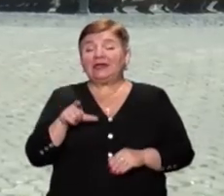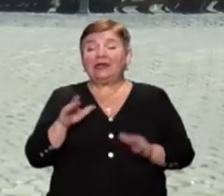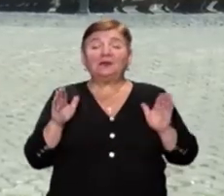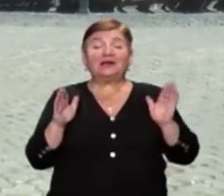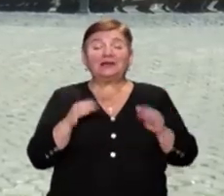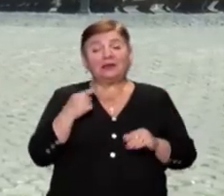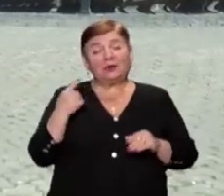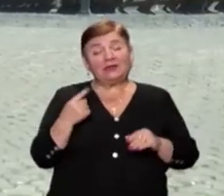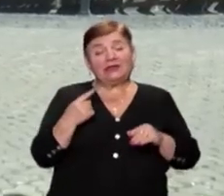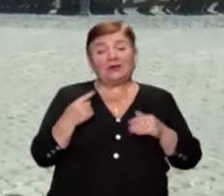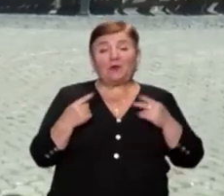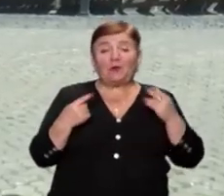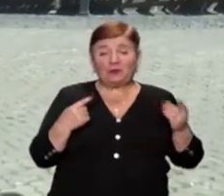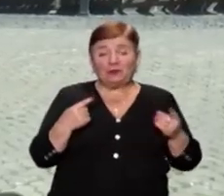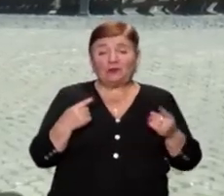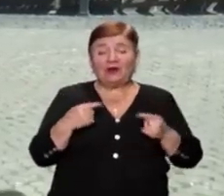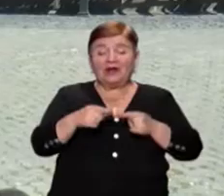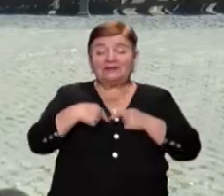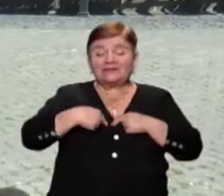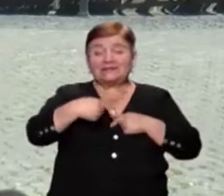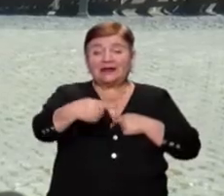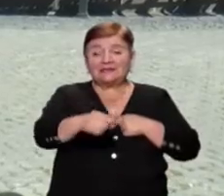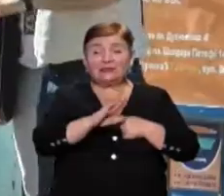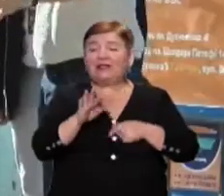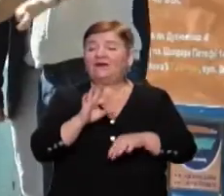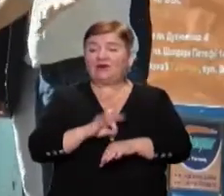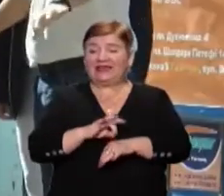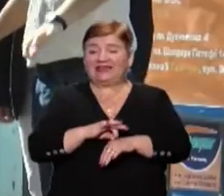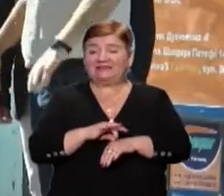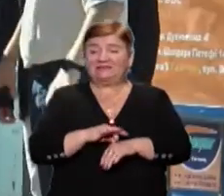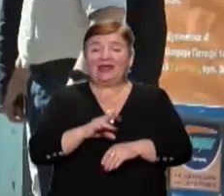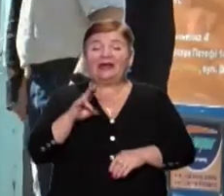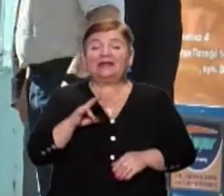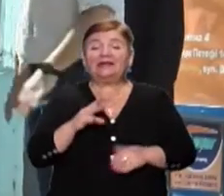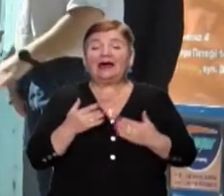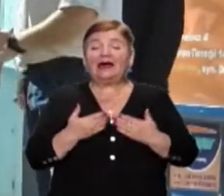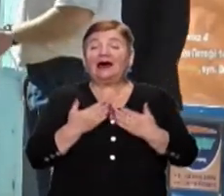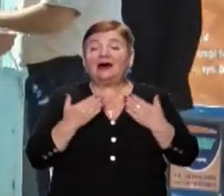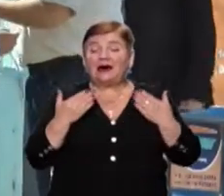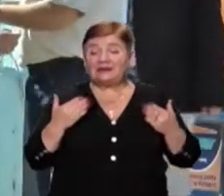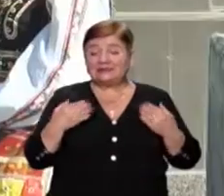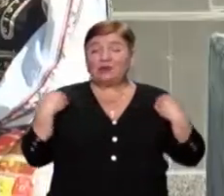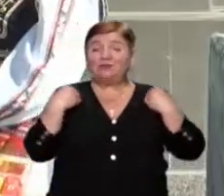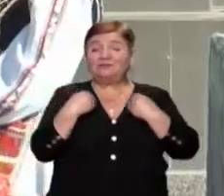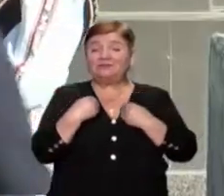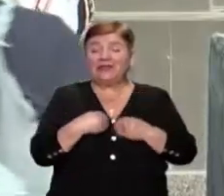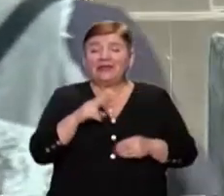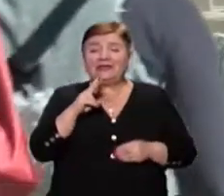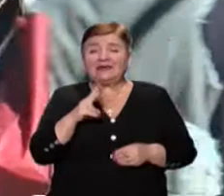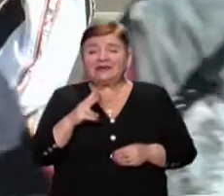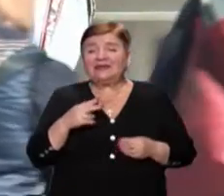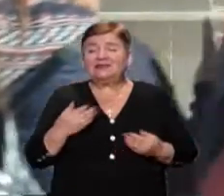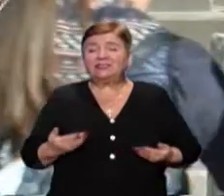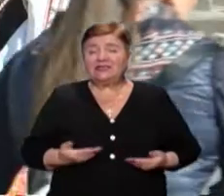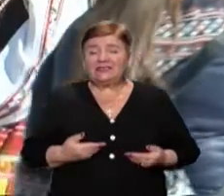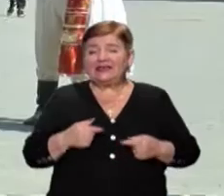один одного, тримати дистанцію. Не хворійте. На акцію артисти вдягнули вишивані костюми, які носили жителі